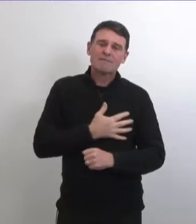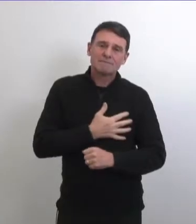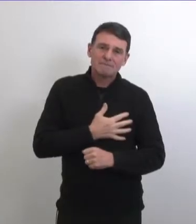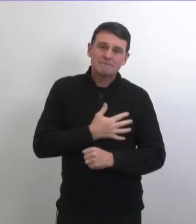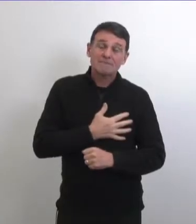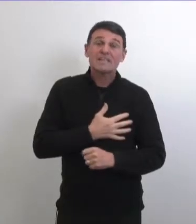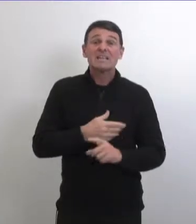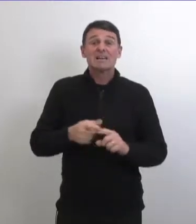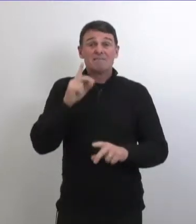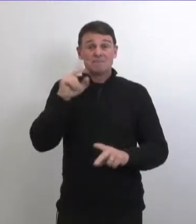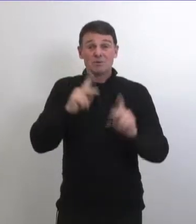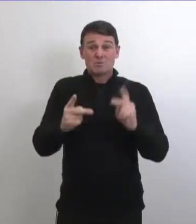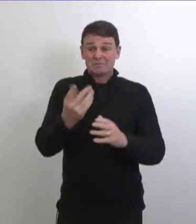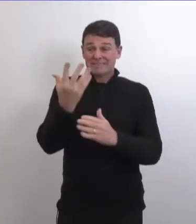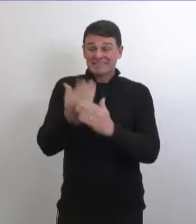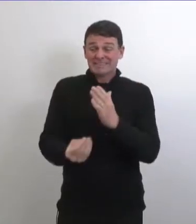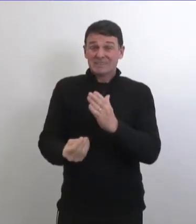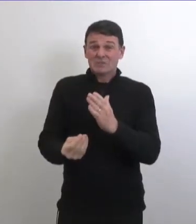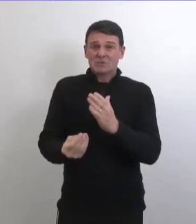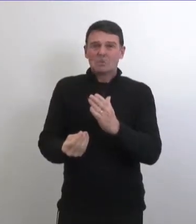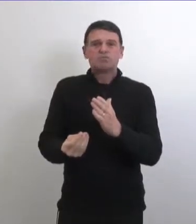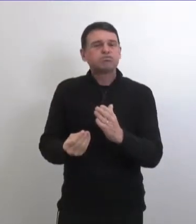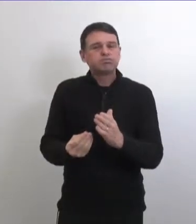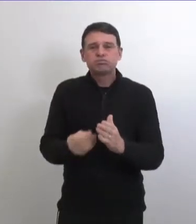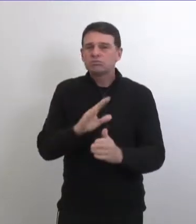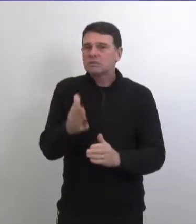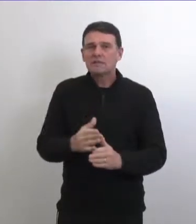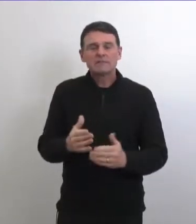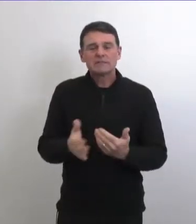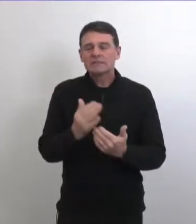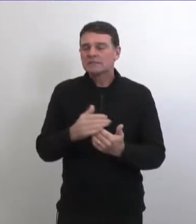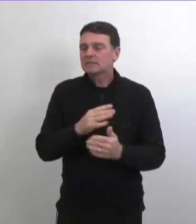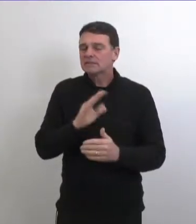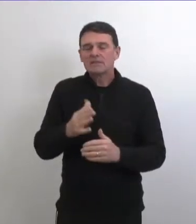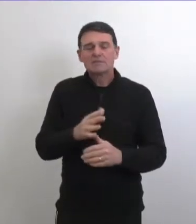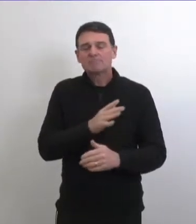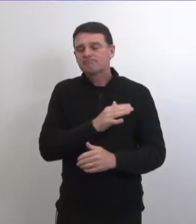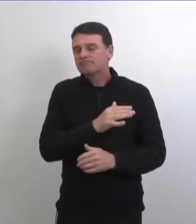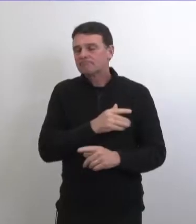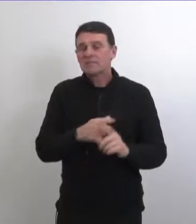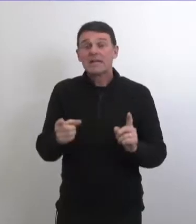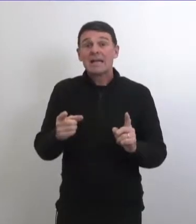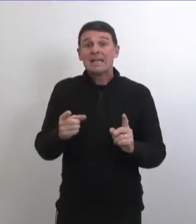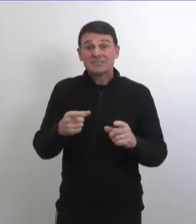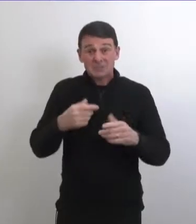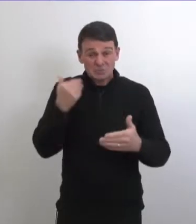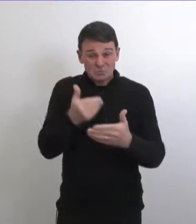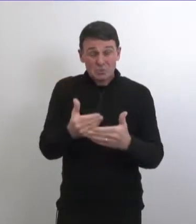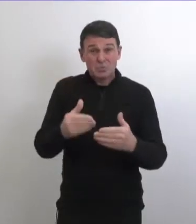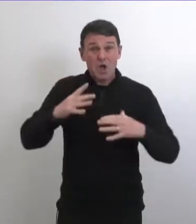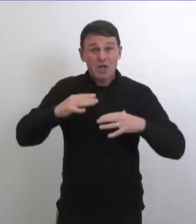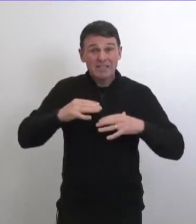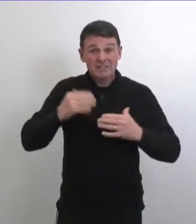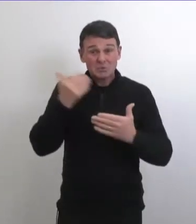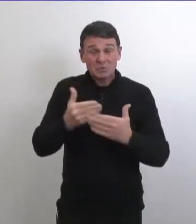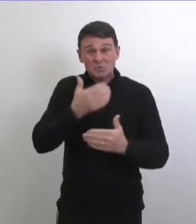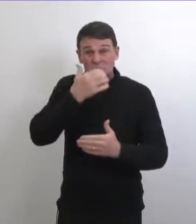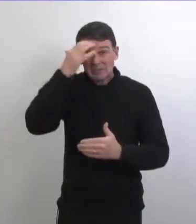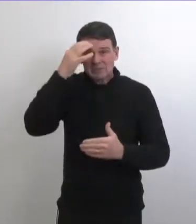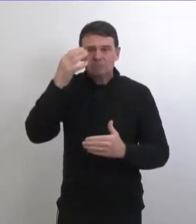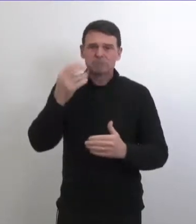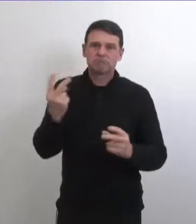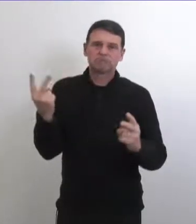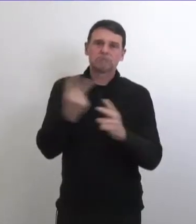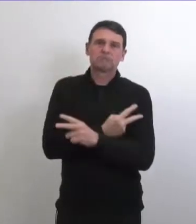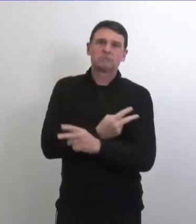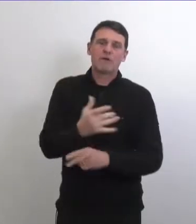ce n'est jamais facile de perdre un être cher mais perdre un être cher pendant la période des fêtes et en plus avec les restrictions qui sont en